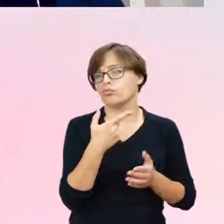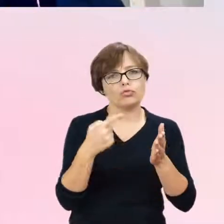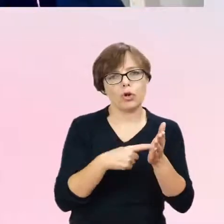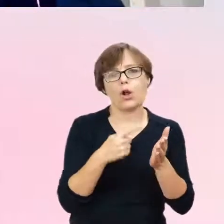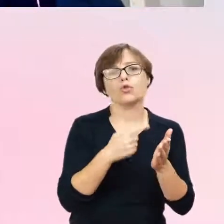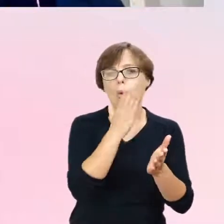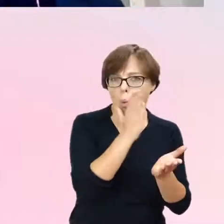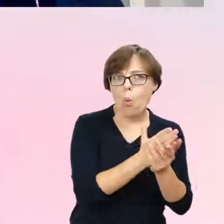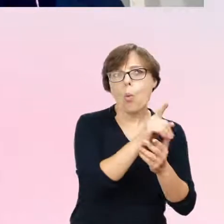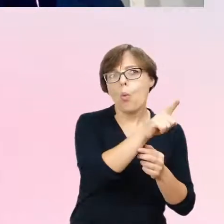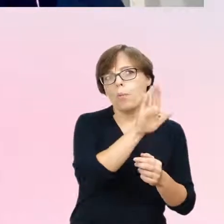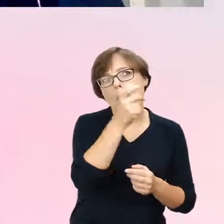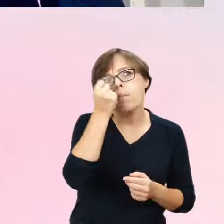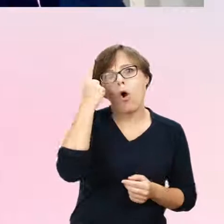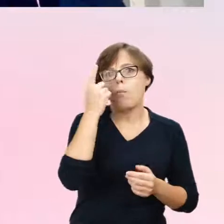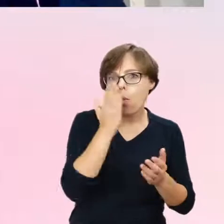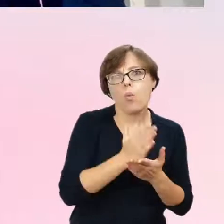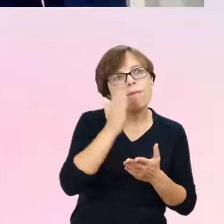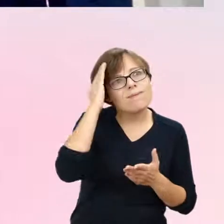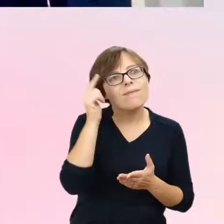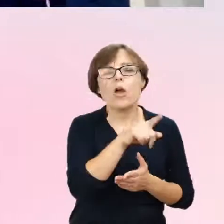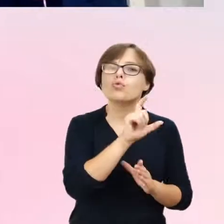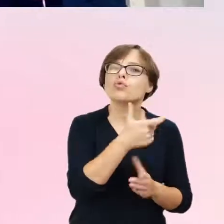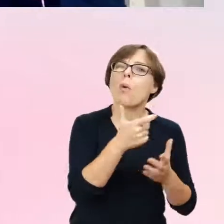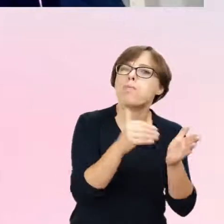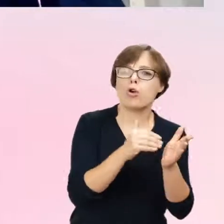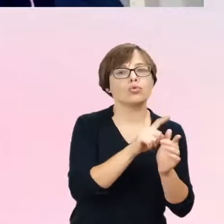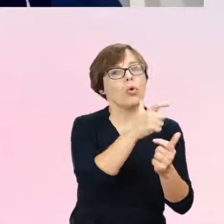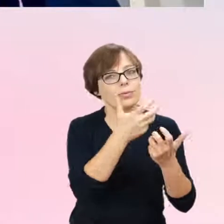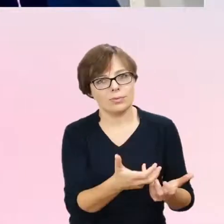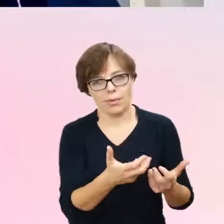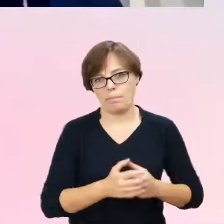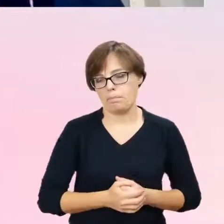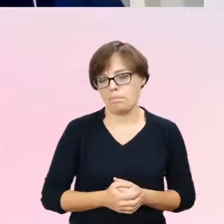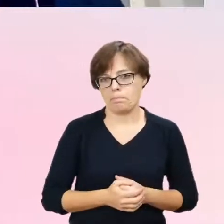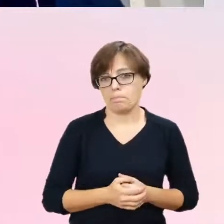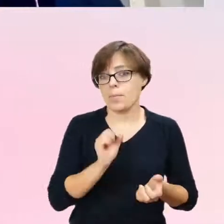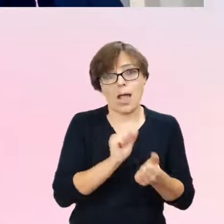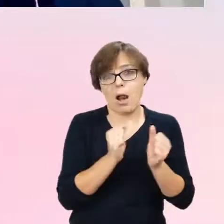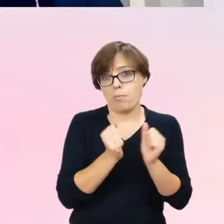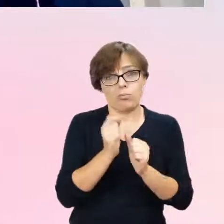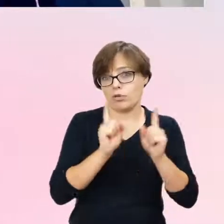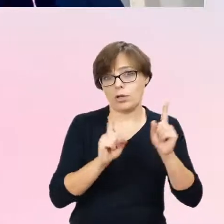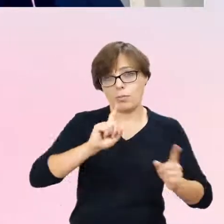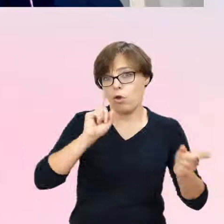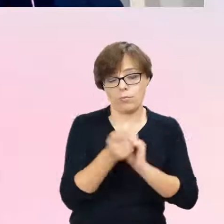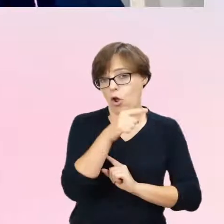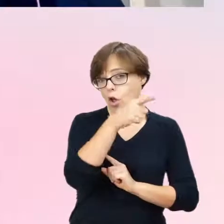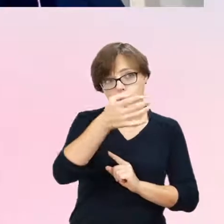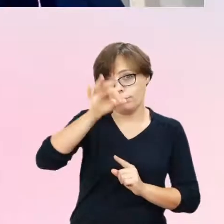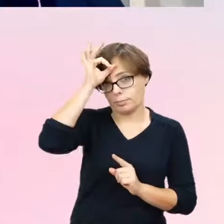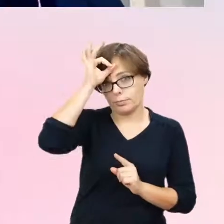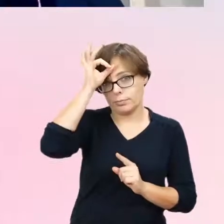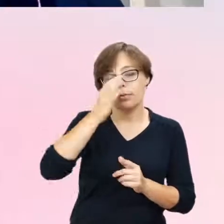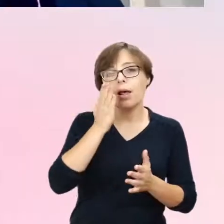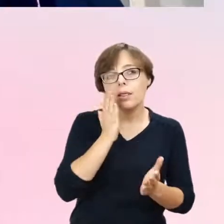ma już pomysł na to, co on by potrzebował, albo wręcz przeciwnie, takiego pomysłu nie ma i